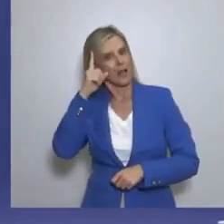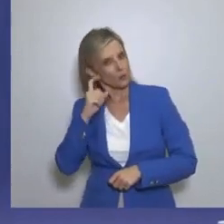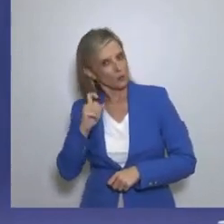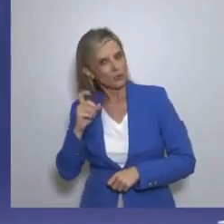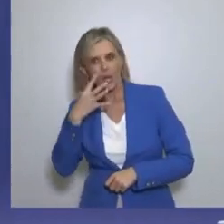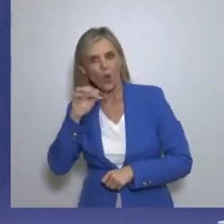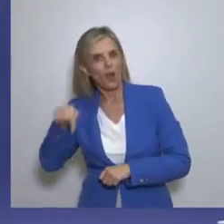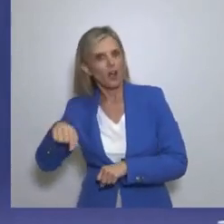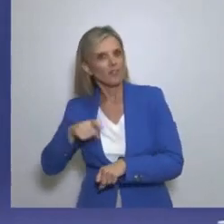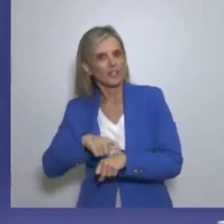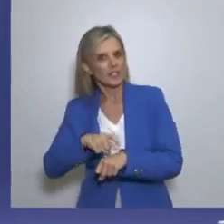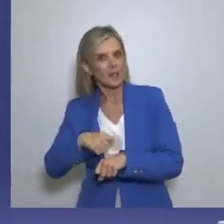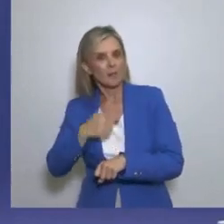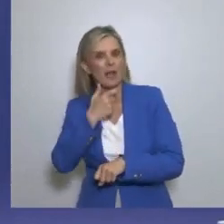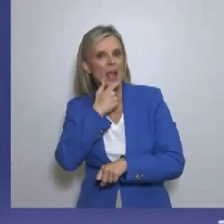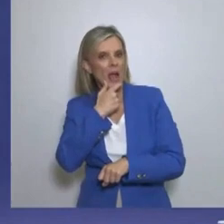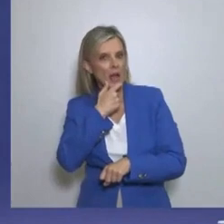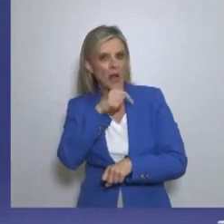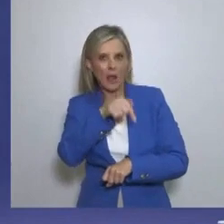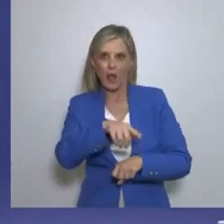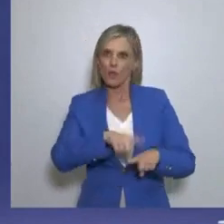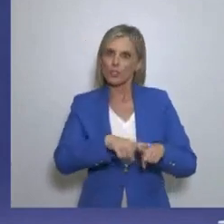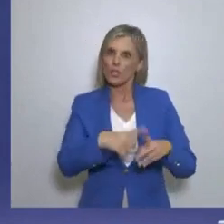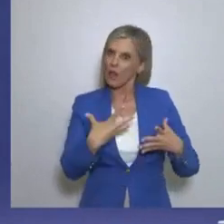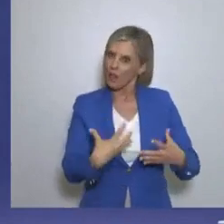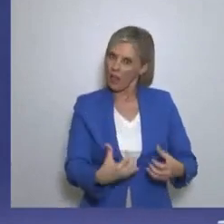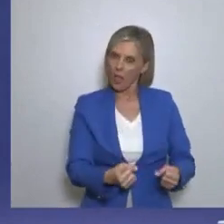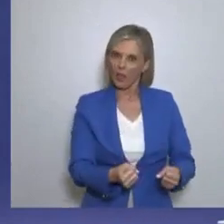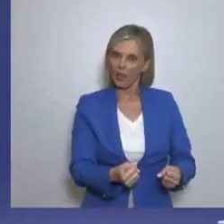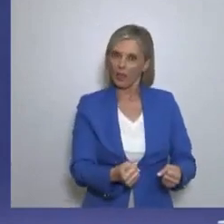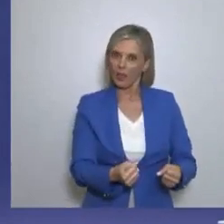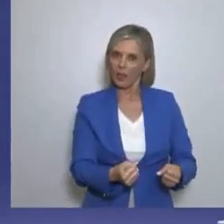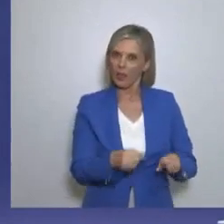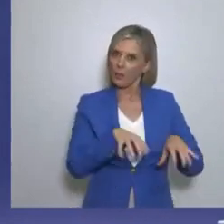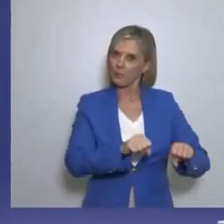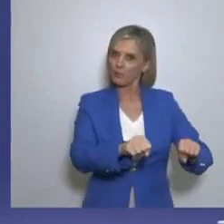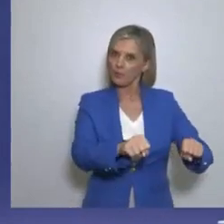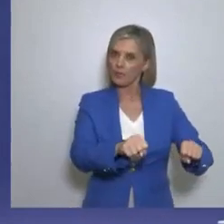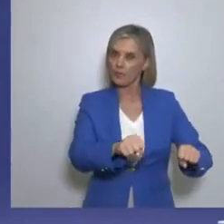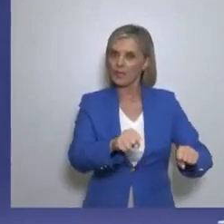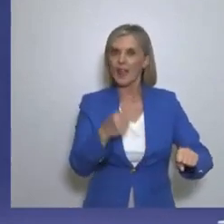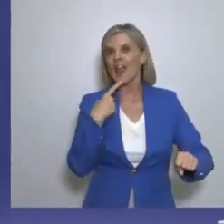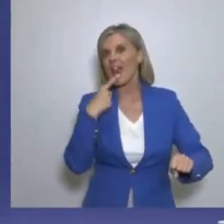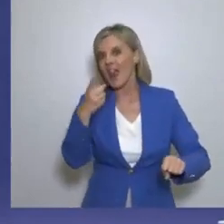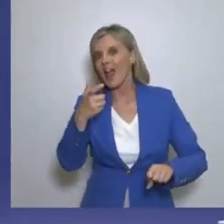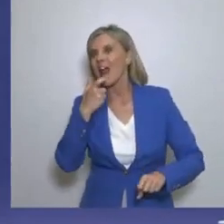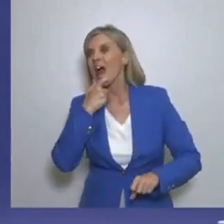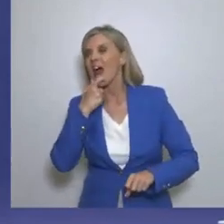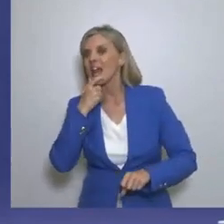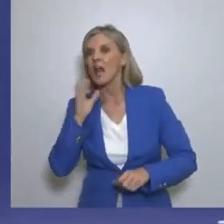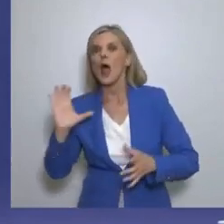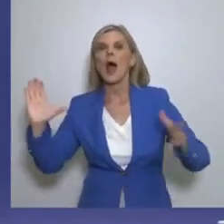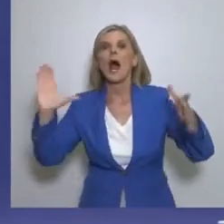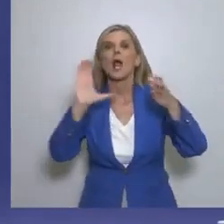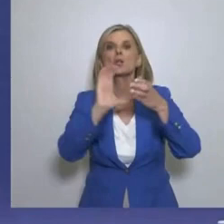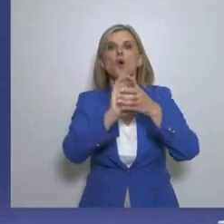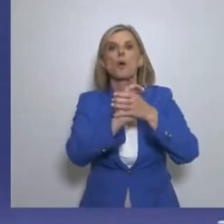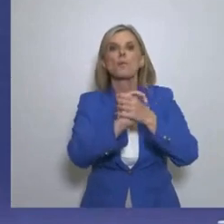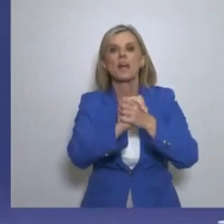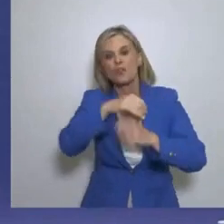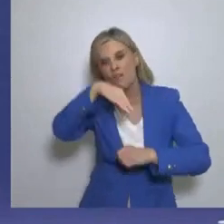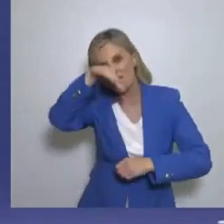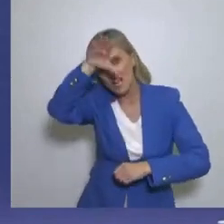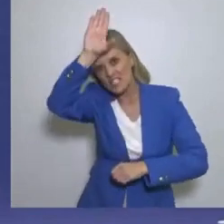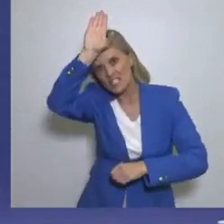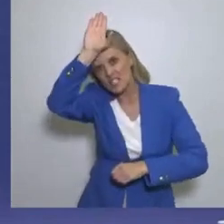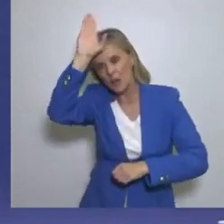αυτή τη στιγμή. Ψευδός λέει ότι είναι το Ηνωμένο Βασίλειο, δεν υπάρχει Ηνωμένο Βασίλειο. Ηνωμένο Βασίλειο σημαίνει ότι είναι όλοι οι θρόνοι μαζί, αυτό είναι μόνο ο